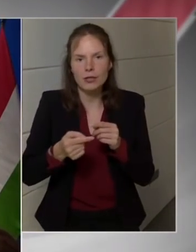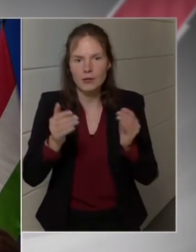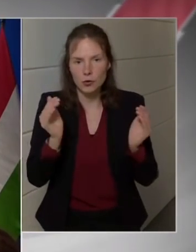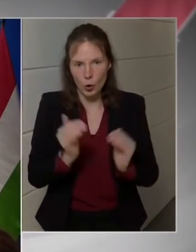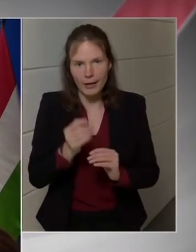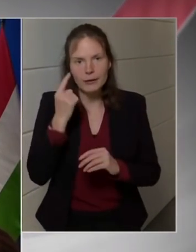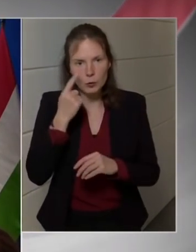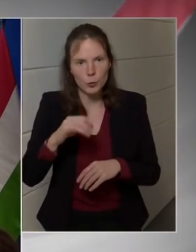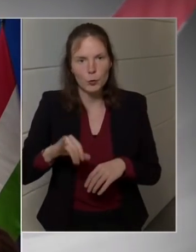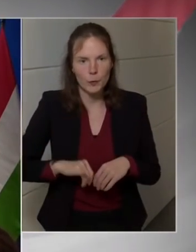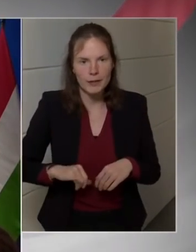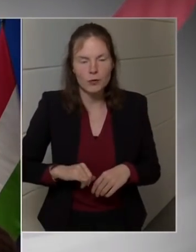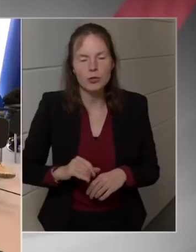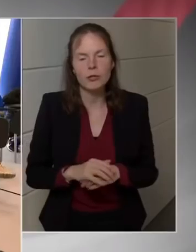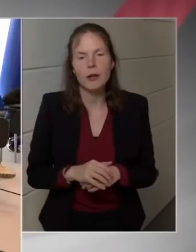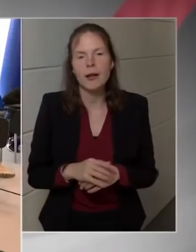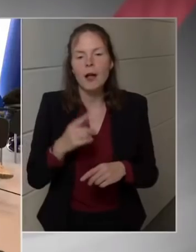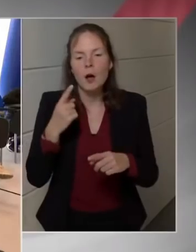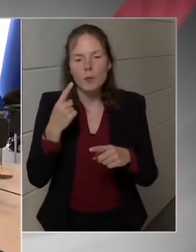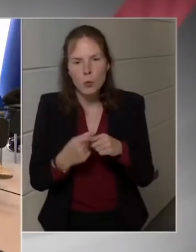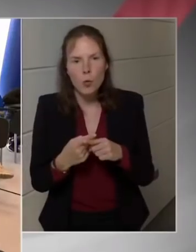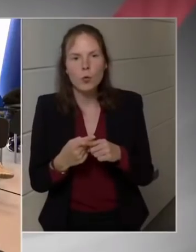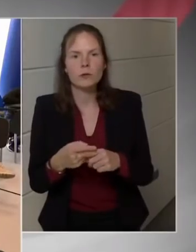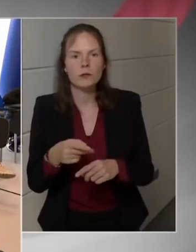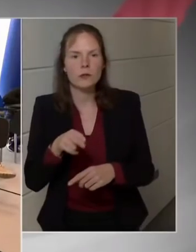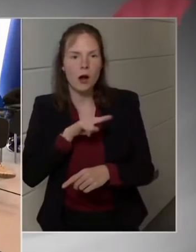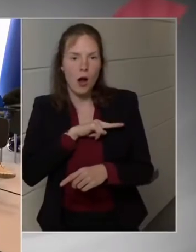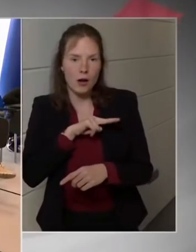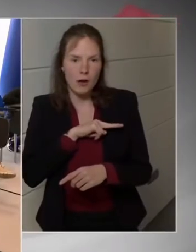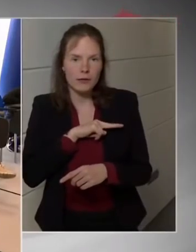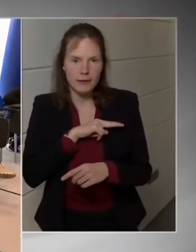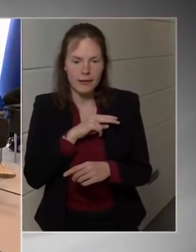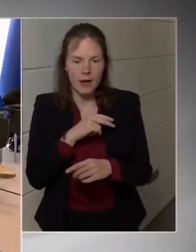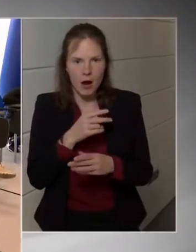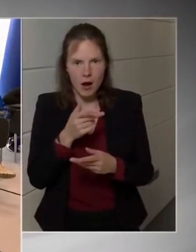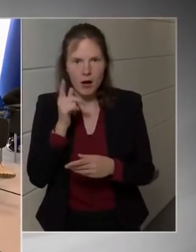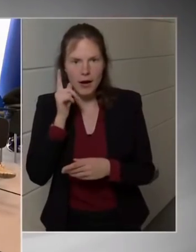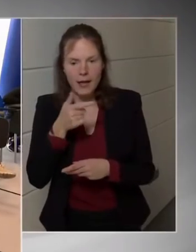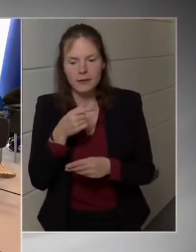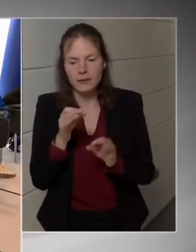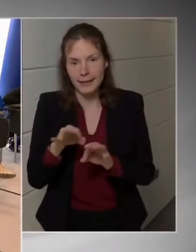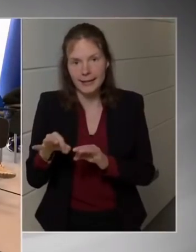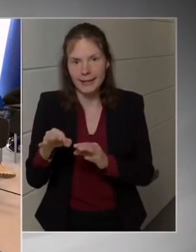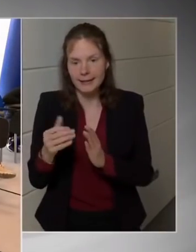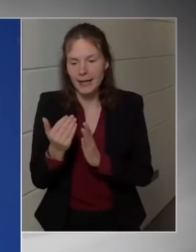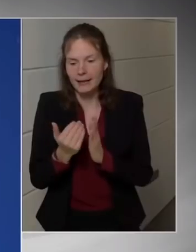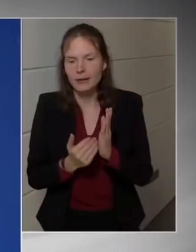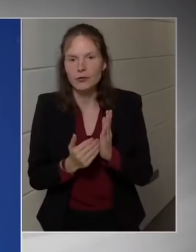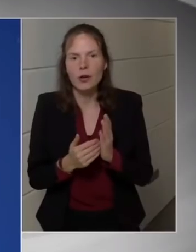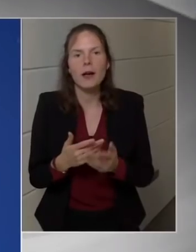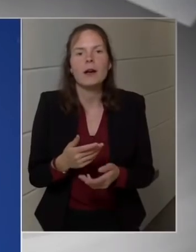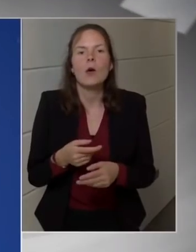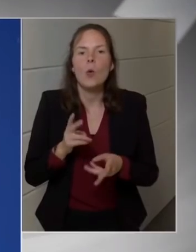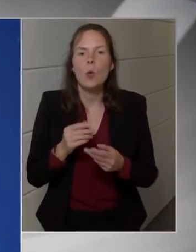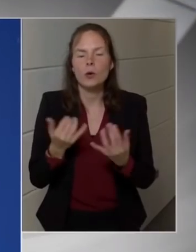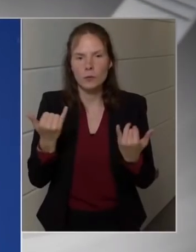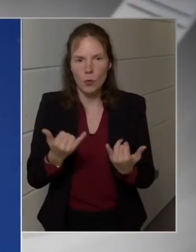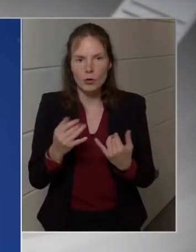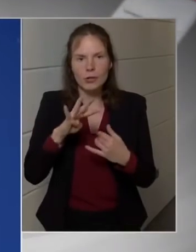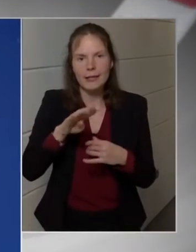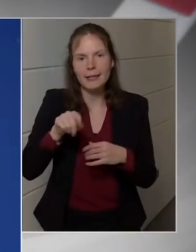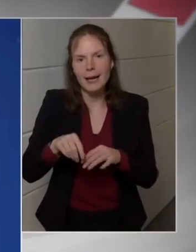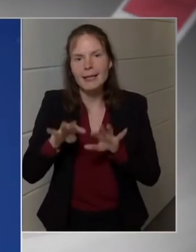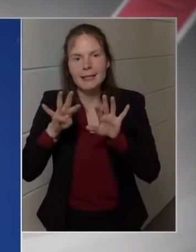intézkedések mellett nem csupán a családokat tudjuk megvédeni, nem tudtán a család támogatásokat, a rezsicsökkentést és a honvédelmi